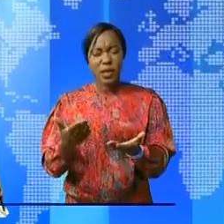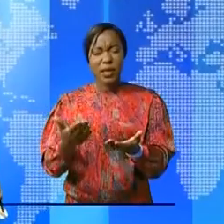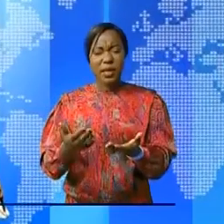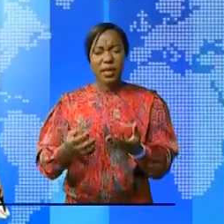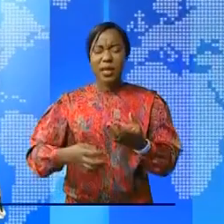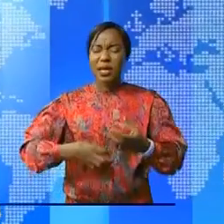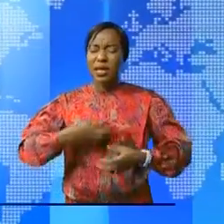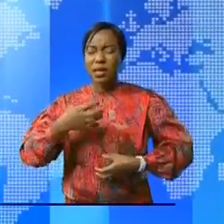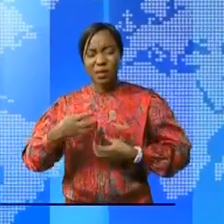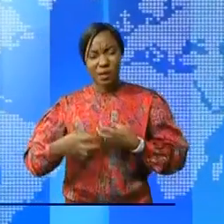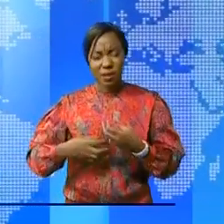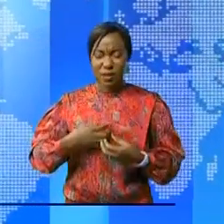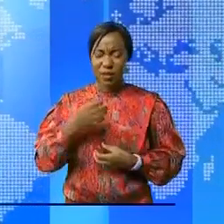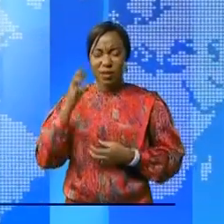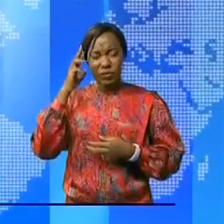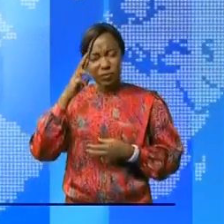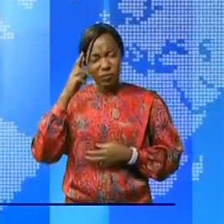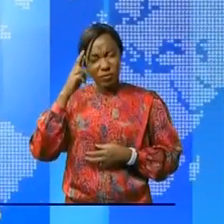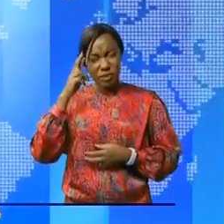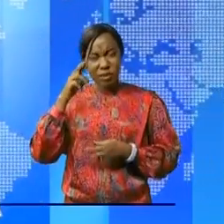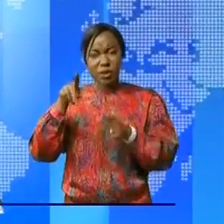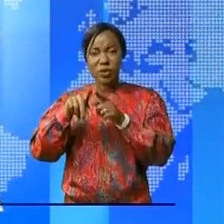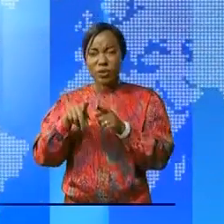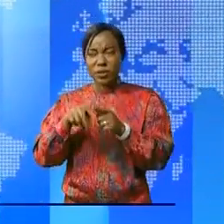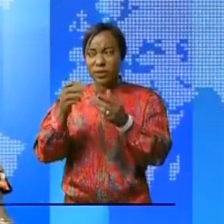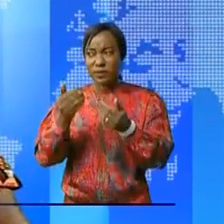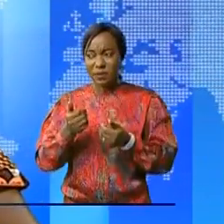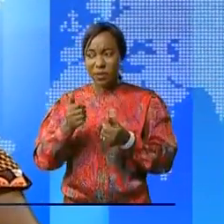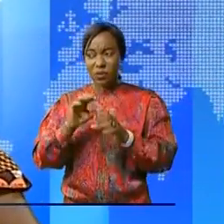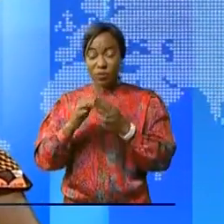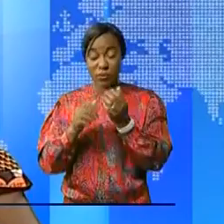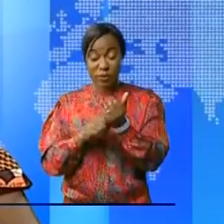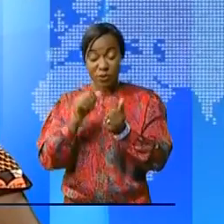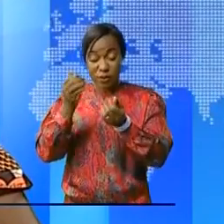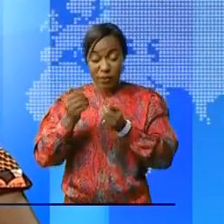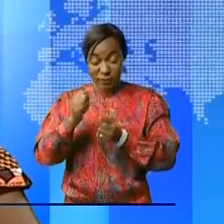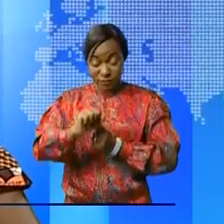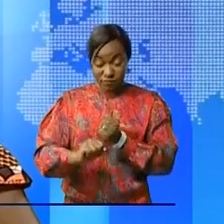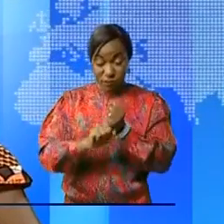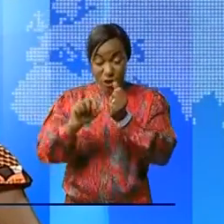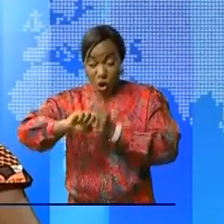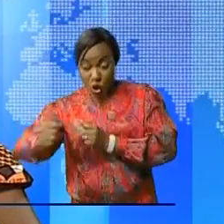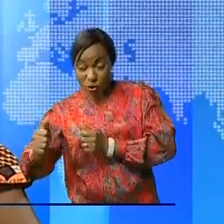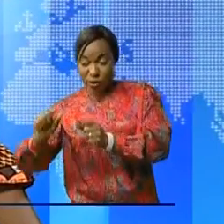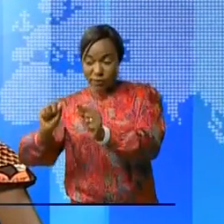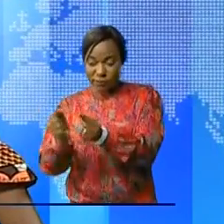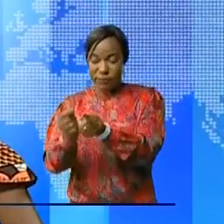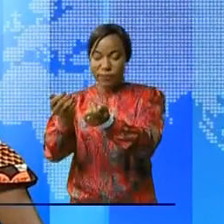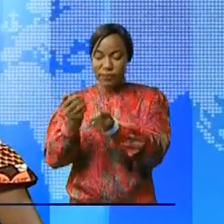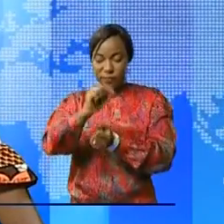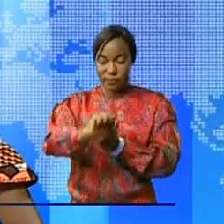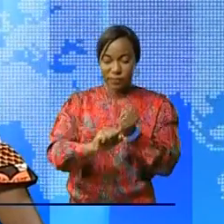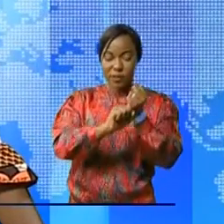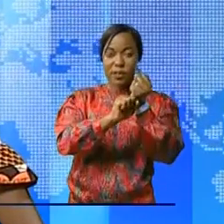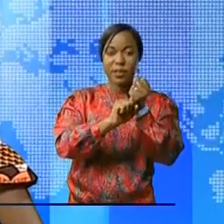de l'État. D'un autre côté, Citigroup veut apporter son assistance dans les entreprises publiques de